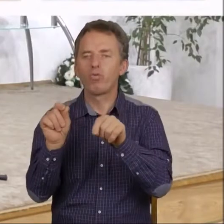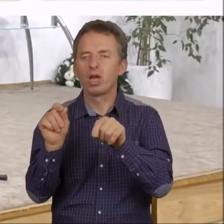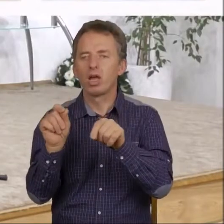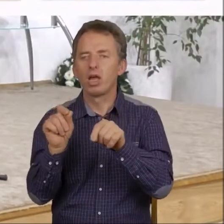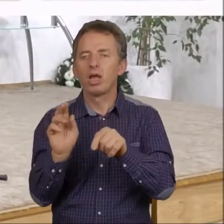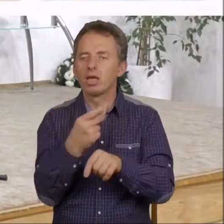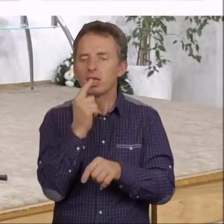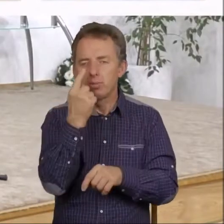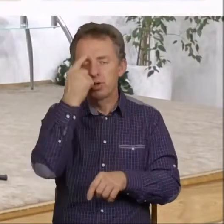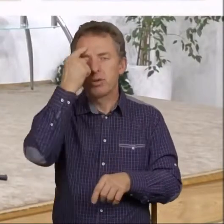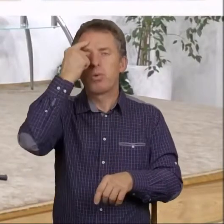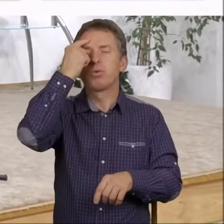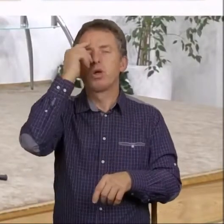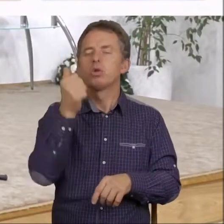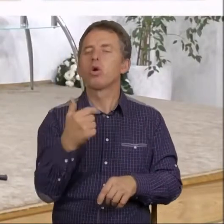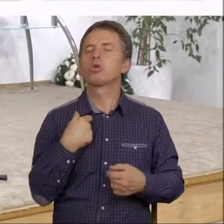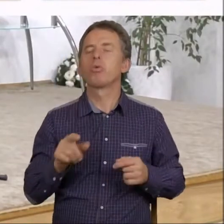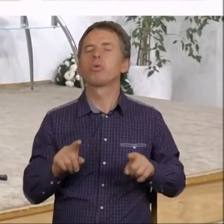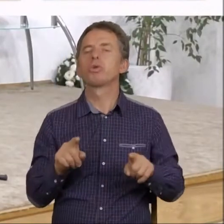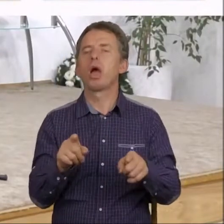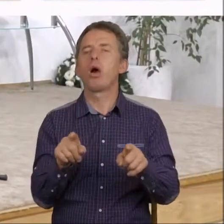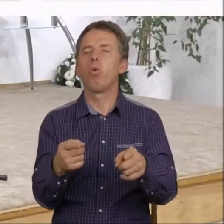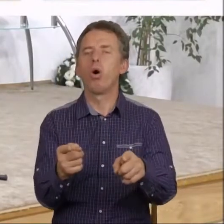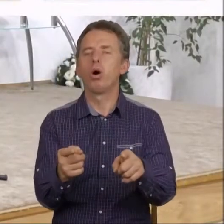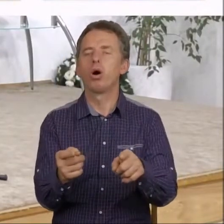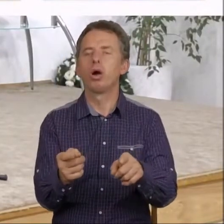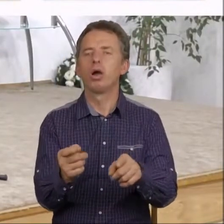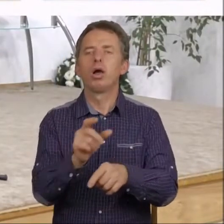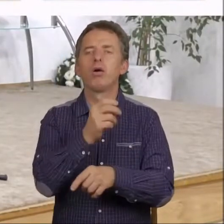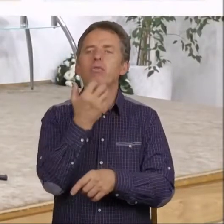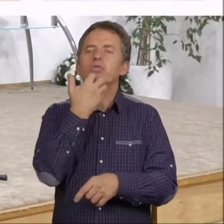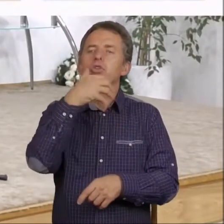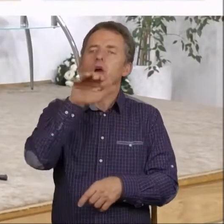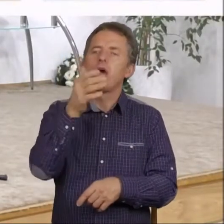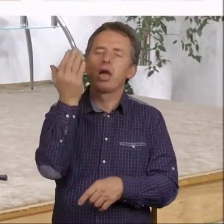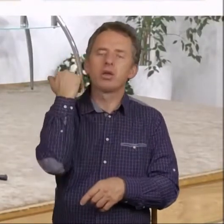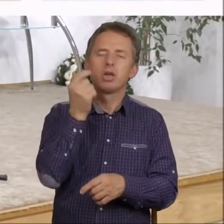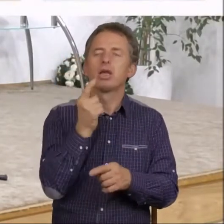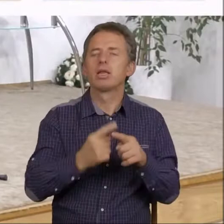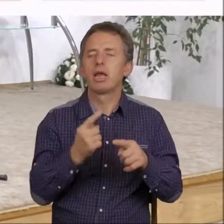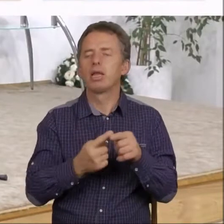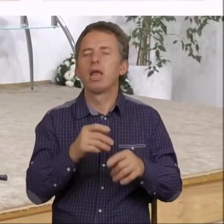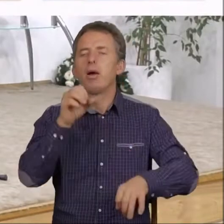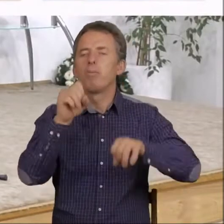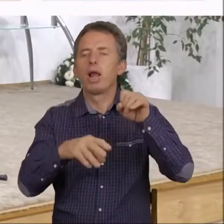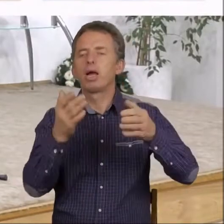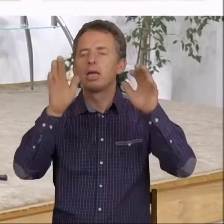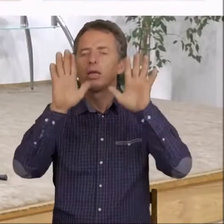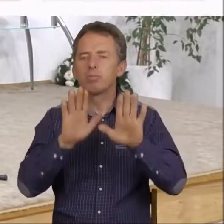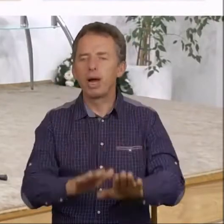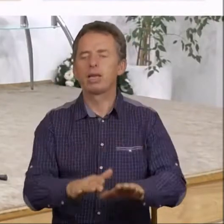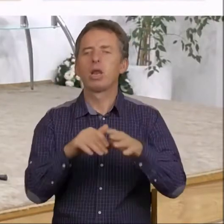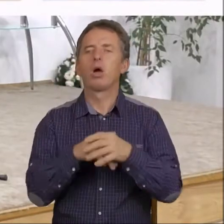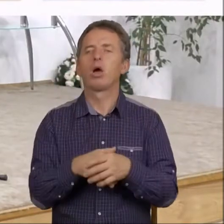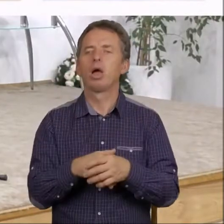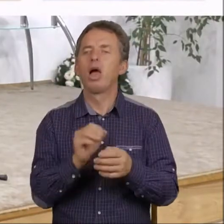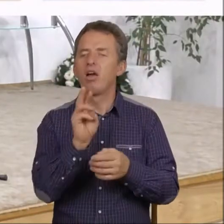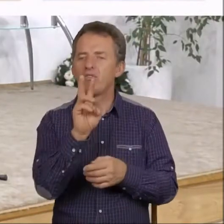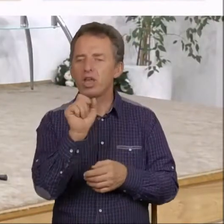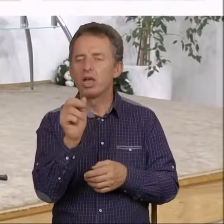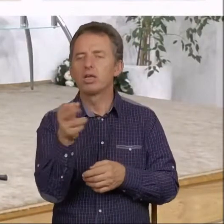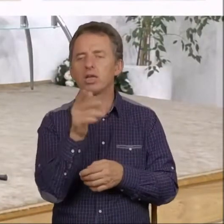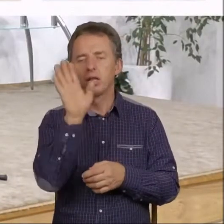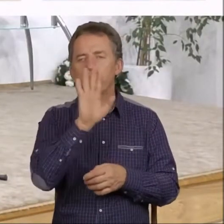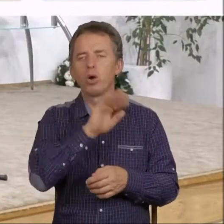przypomnijmy sobie to, co się działo wcześniej troszkę, zanim plagi spadną, prawda? A więc kiedy